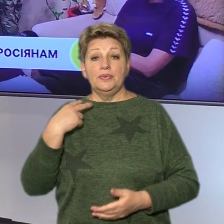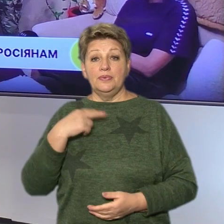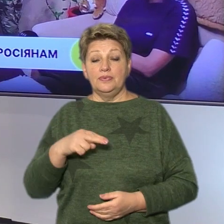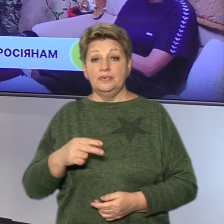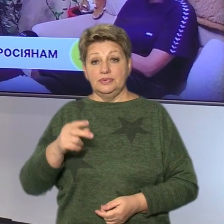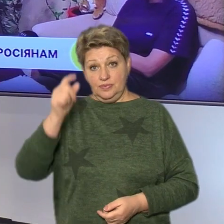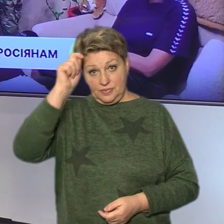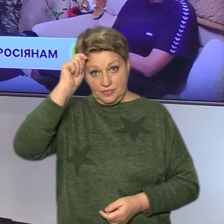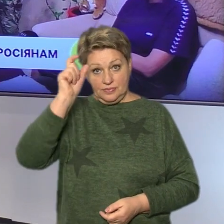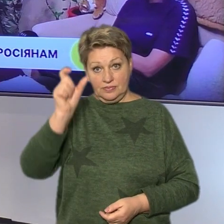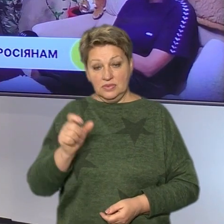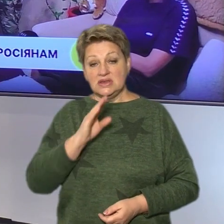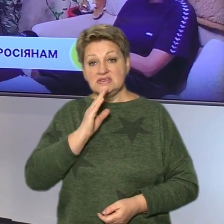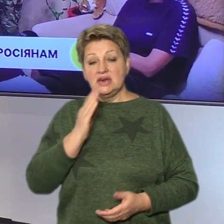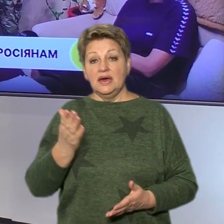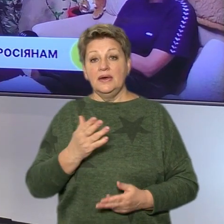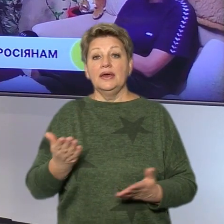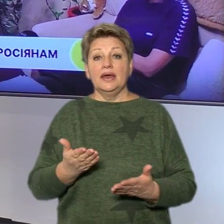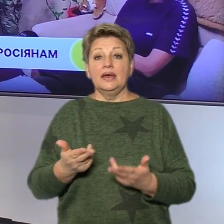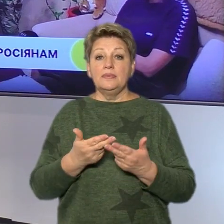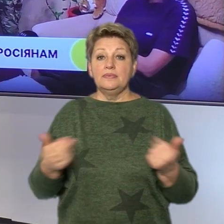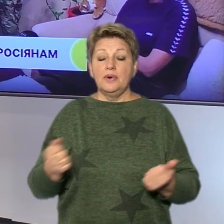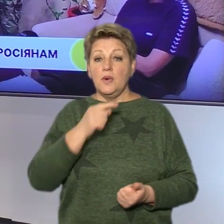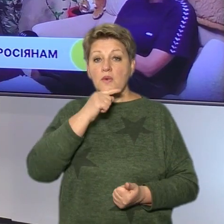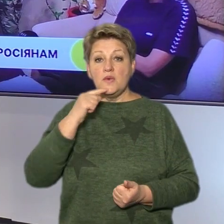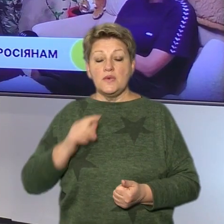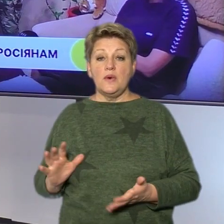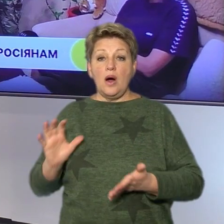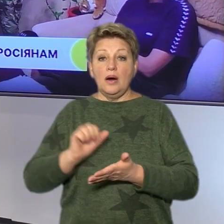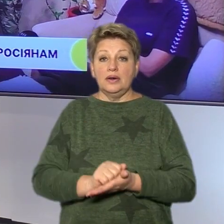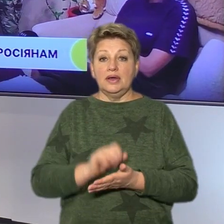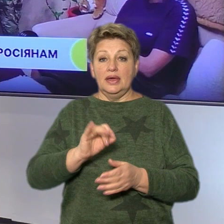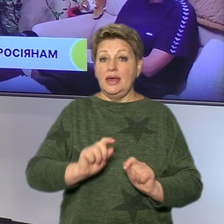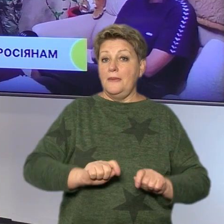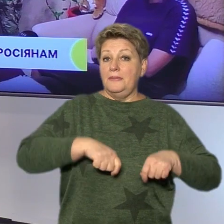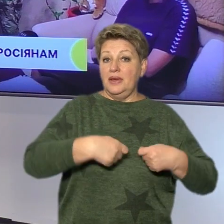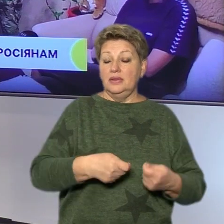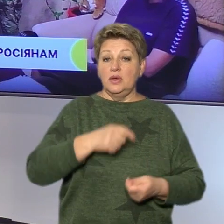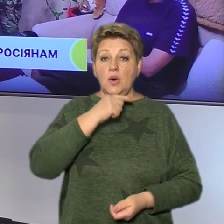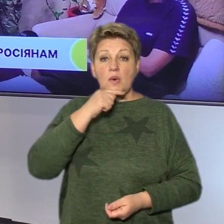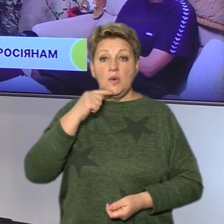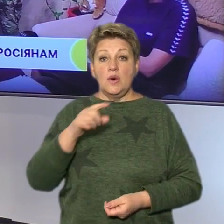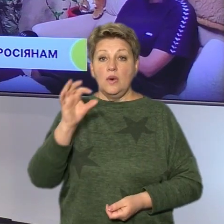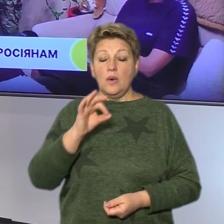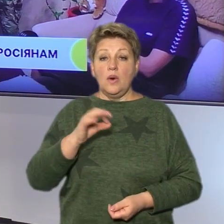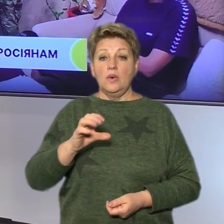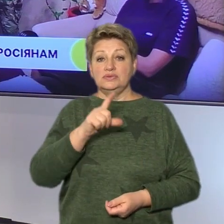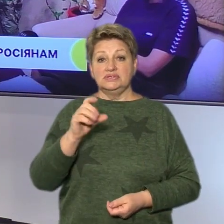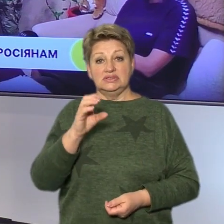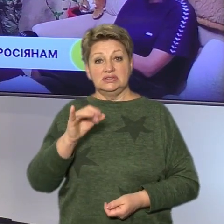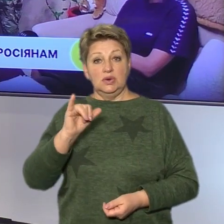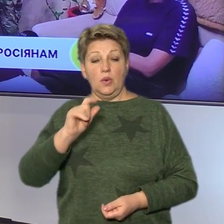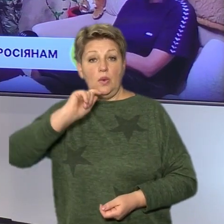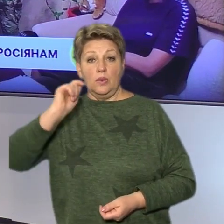чоловіку та жінці, яких підозрюють у виправдованні російської агресії та передачі росіянам інформації про Збройні сили України, розповіла